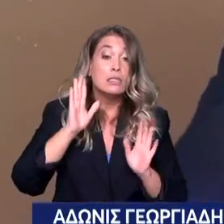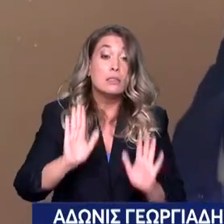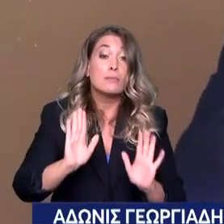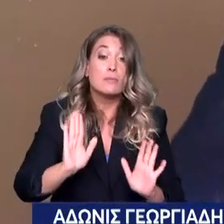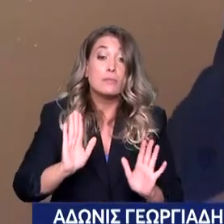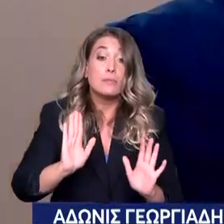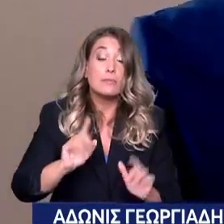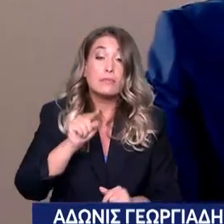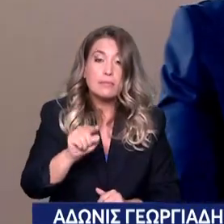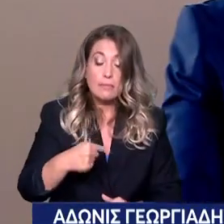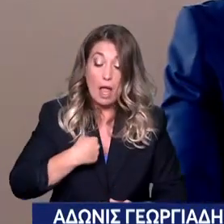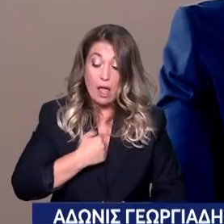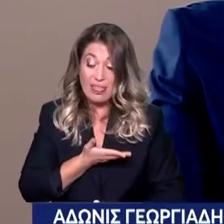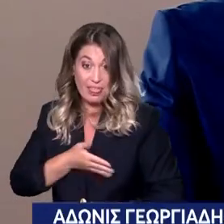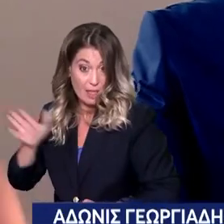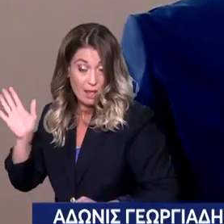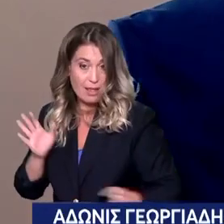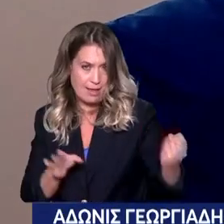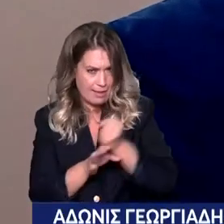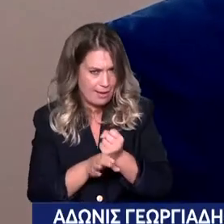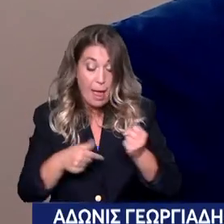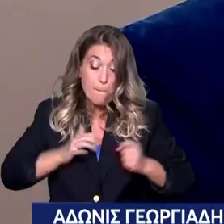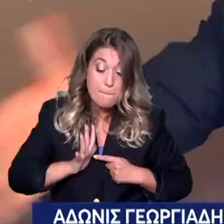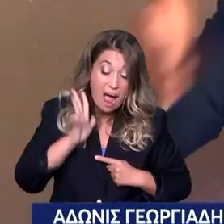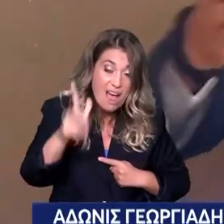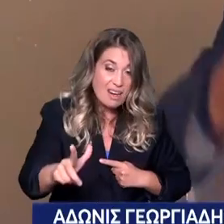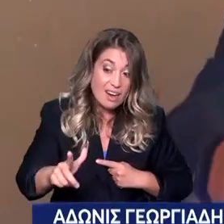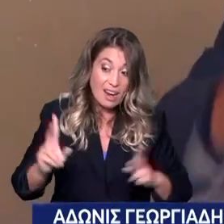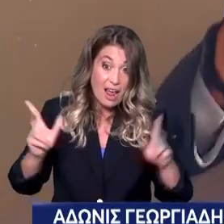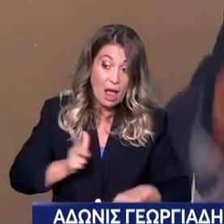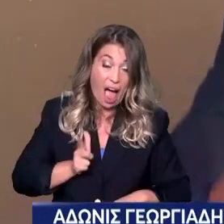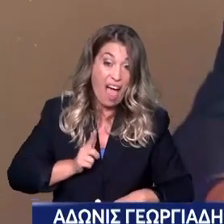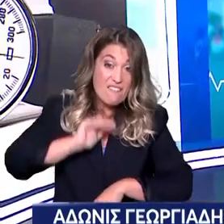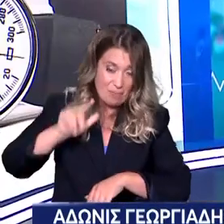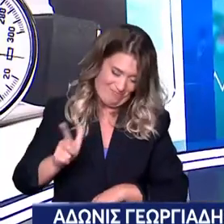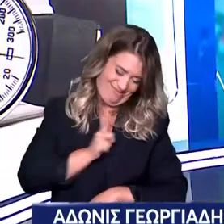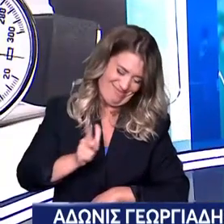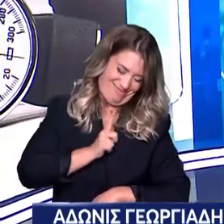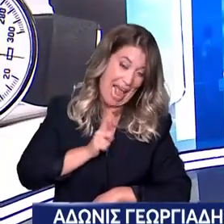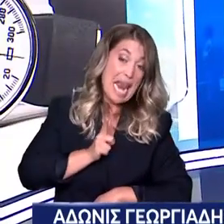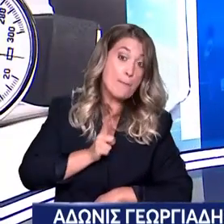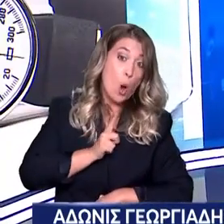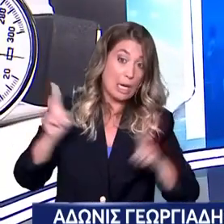Εάν όταν θα φεύγω Αν θα μειωθεί η εφημερία Αν έχουν δίκαιο οργίζονται Δεν